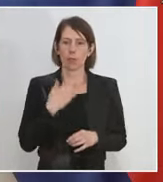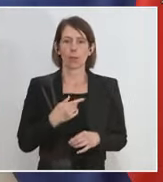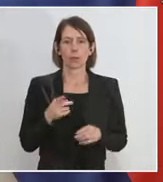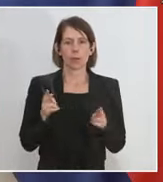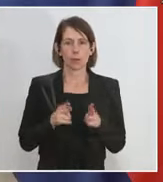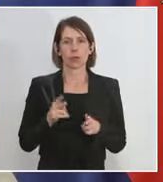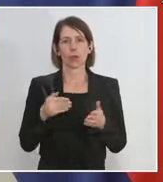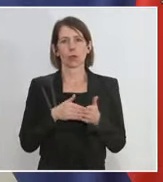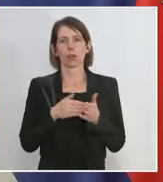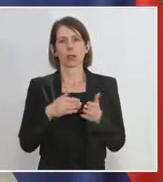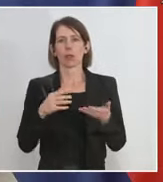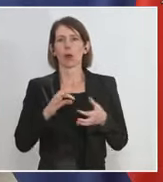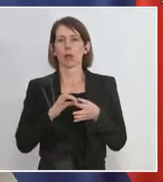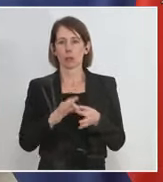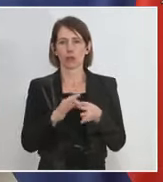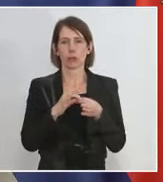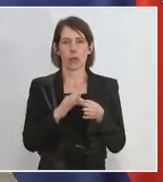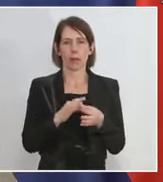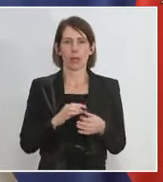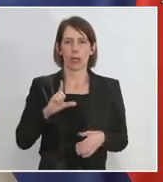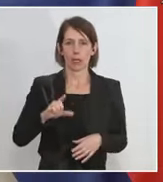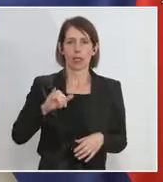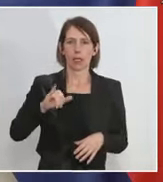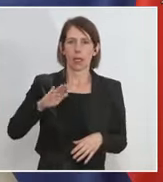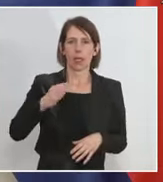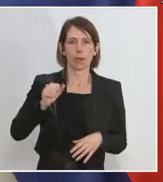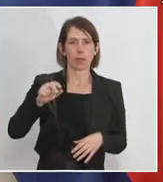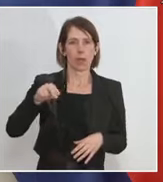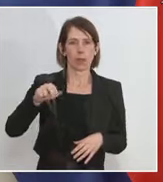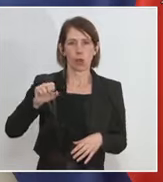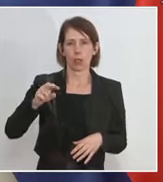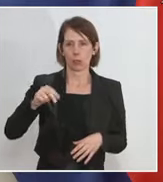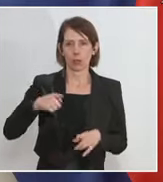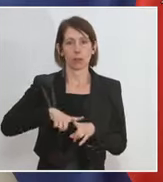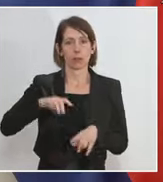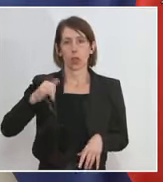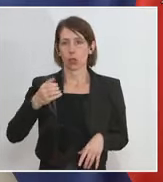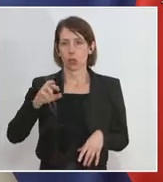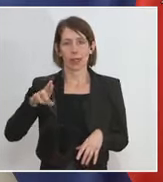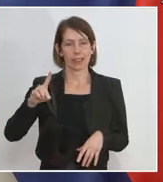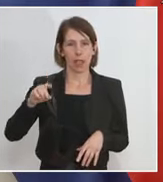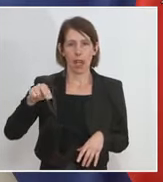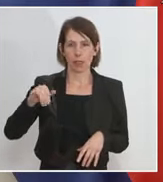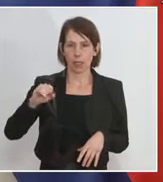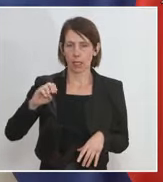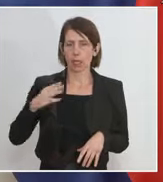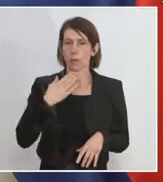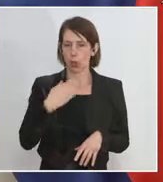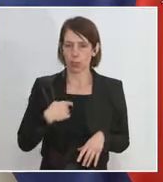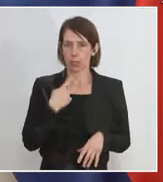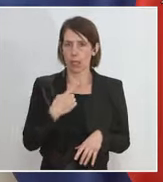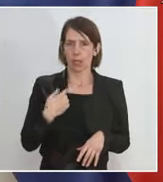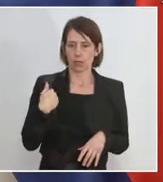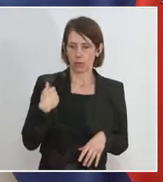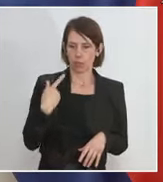im Zusammenhang auch mit Libanon und Jordanien etwas darauf hinzuweisen, dass wir gerade vor zwei Tagen am